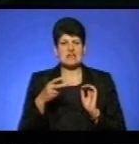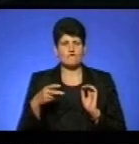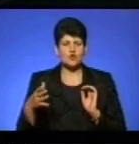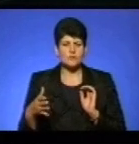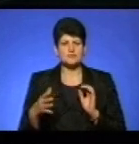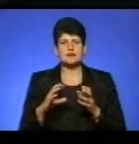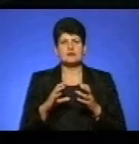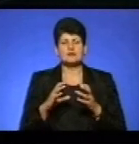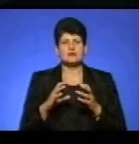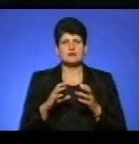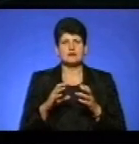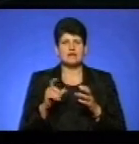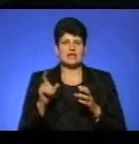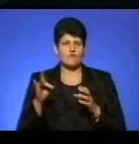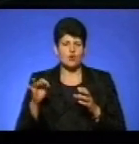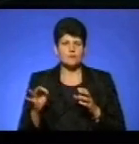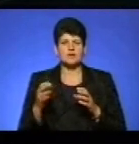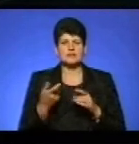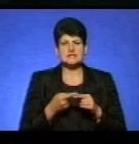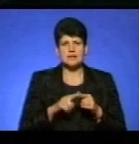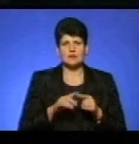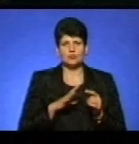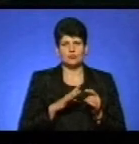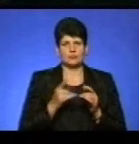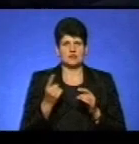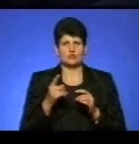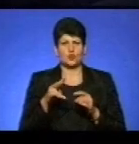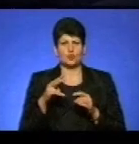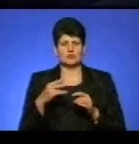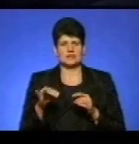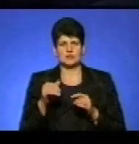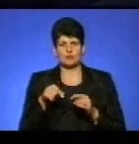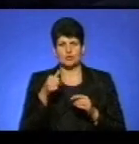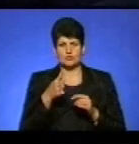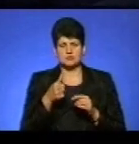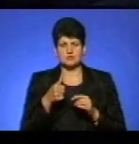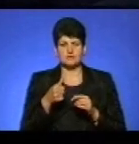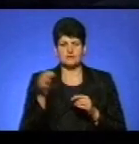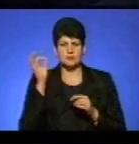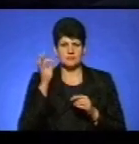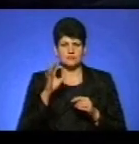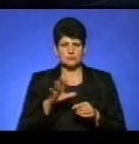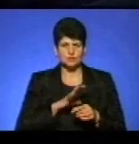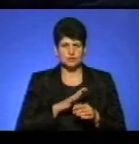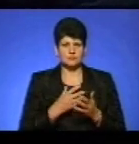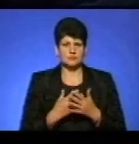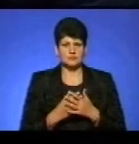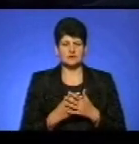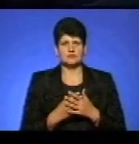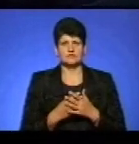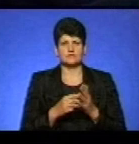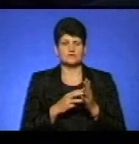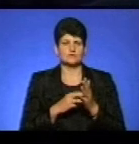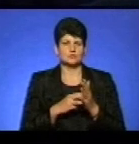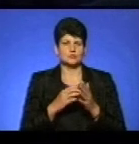прем'єра стрічки «Коли падають дерева» відбулася у лютому цього року. В Берліні у нас було десь 1900 глядачів.